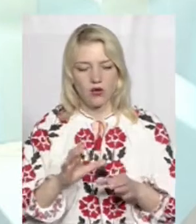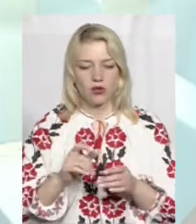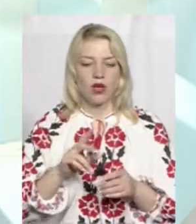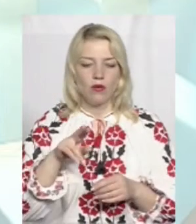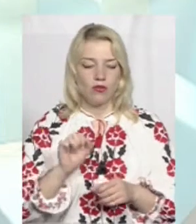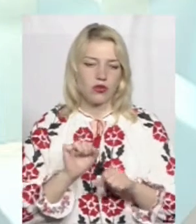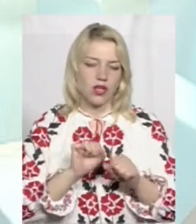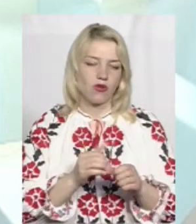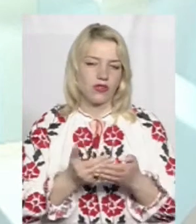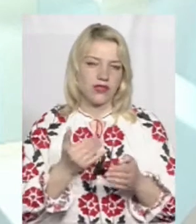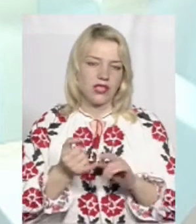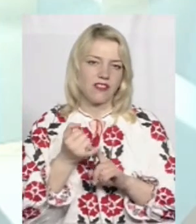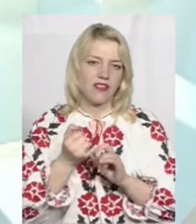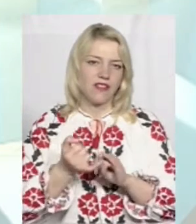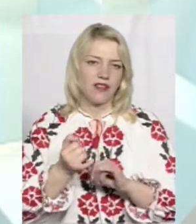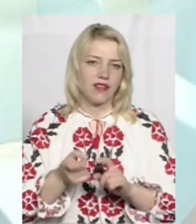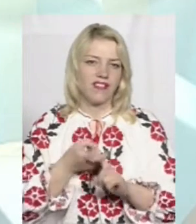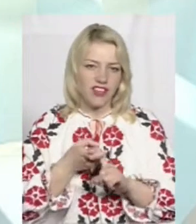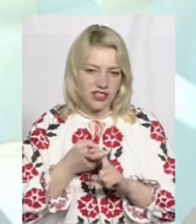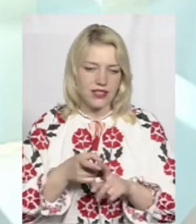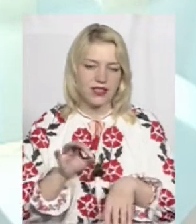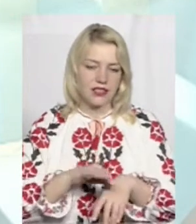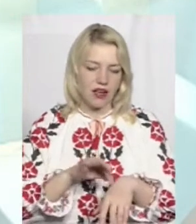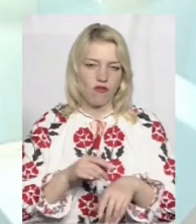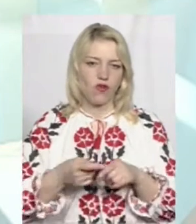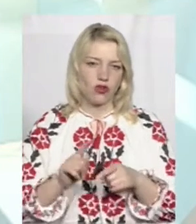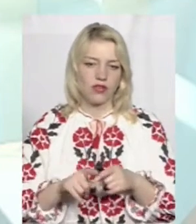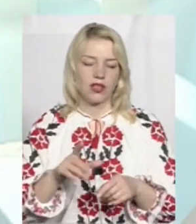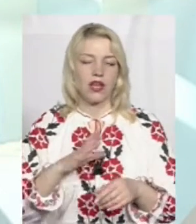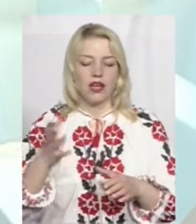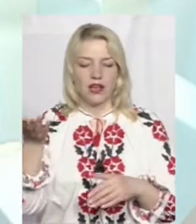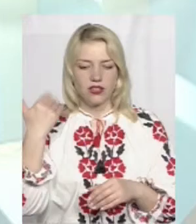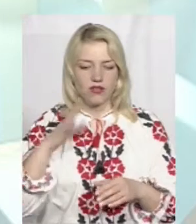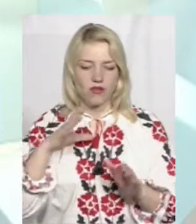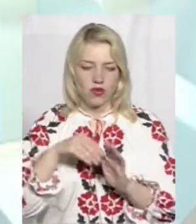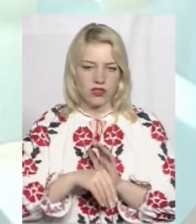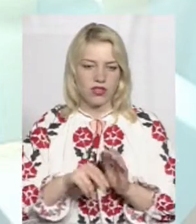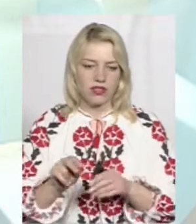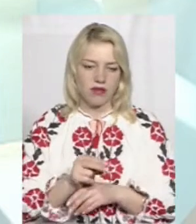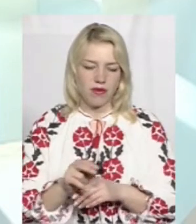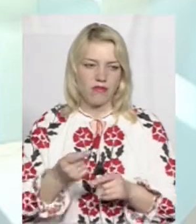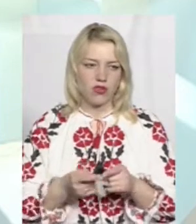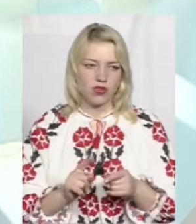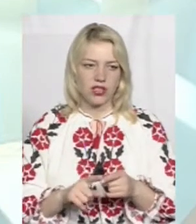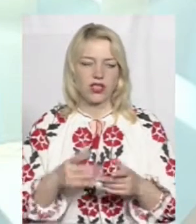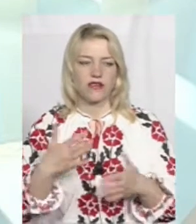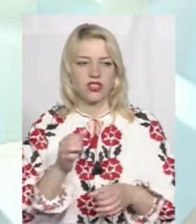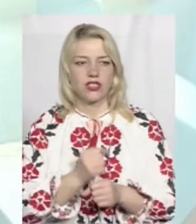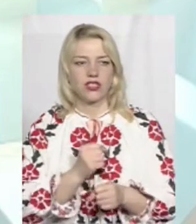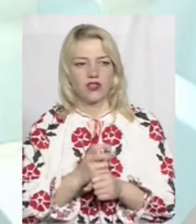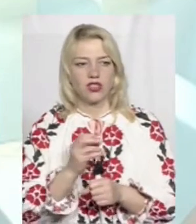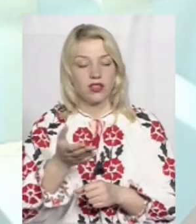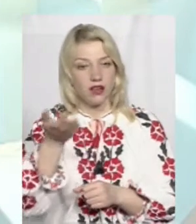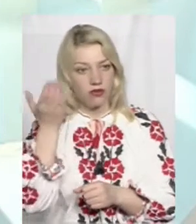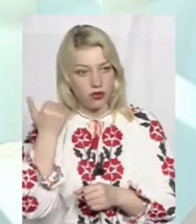захворювань. Закон прийнятий ще в 2000 році. Пізніше до нього вносилися правки, але він вже такий діючий і